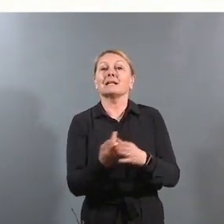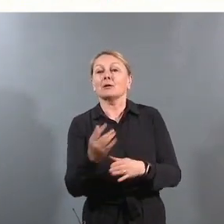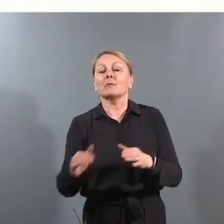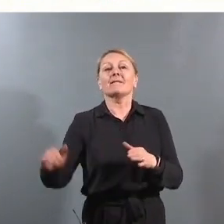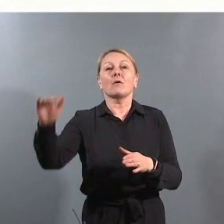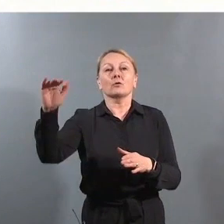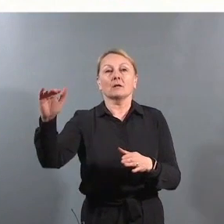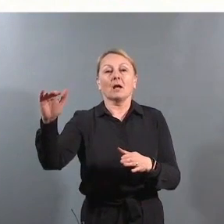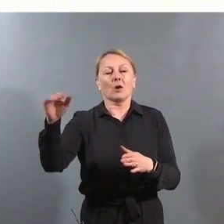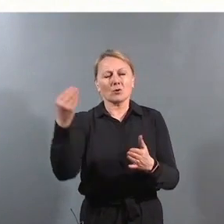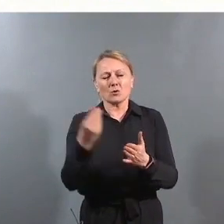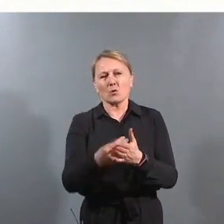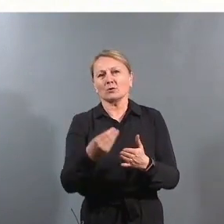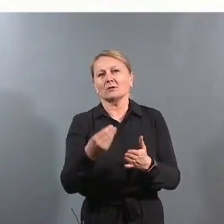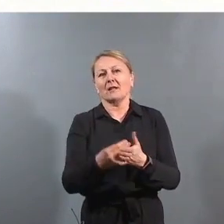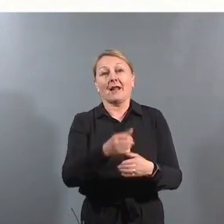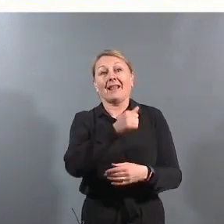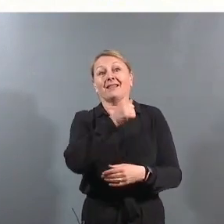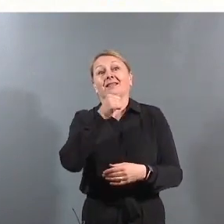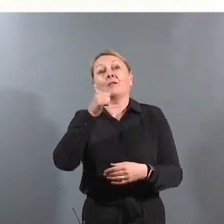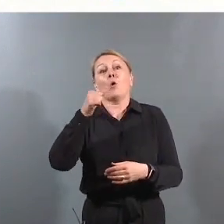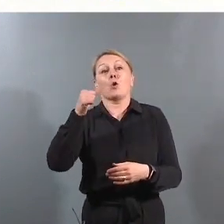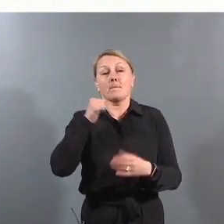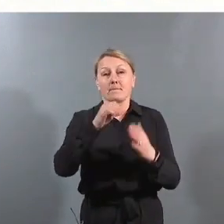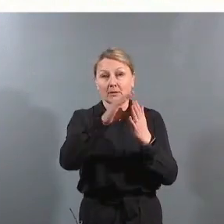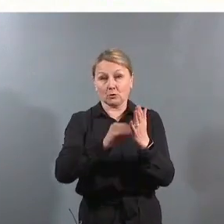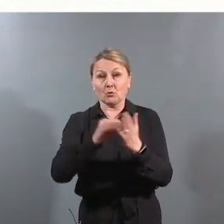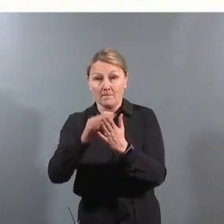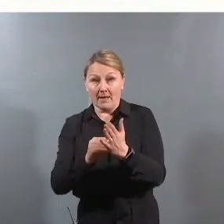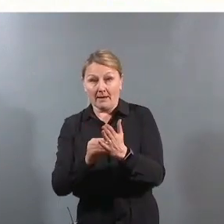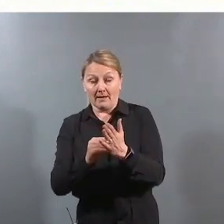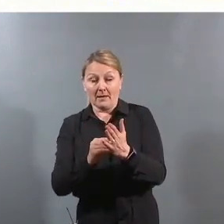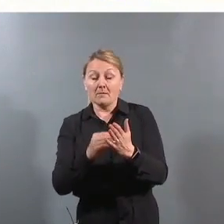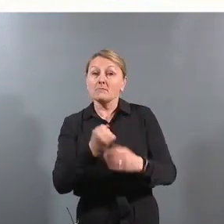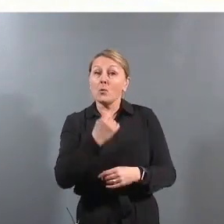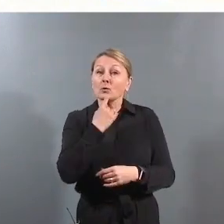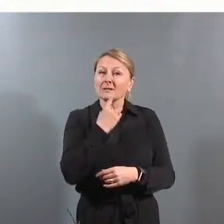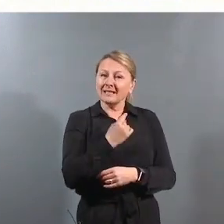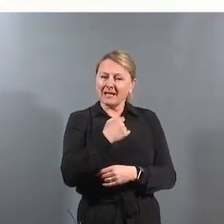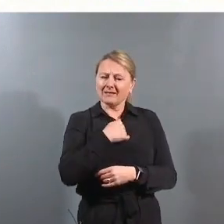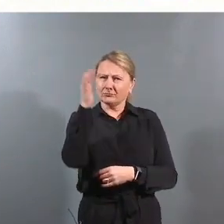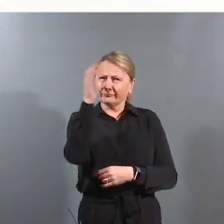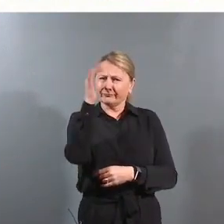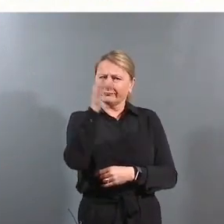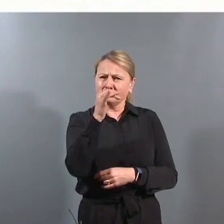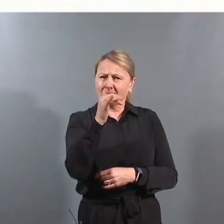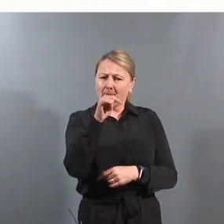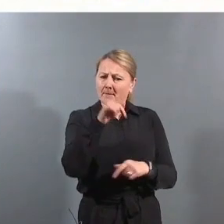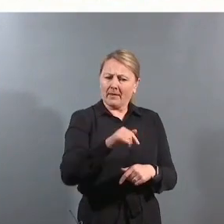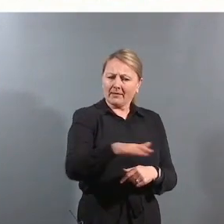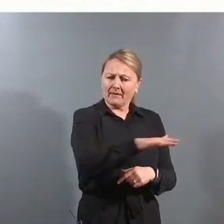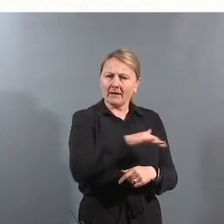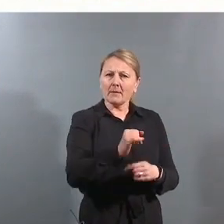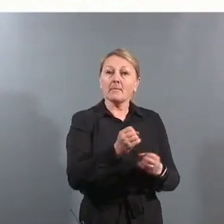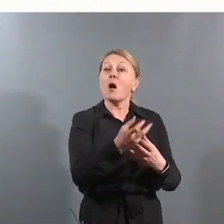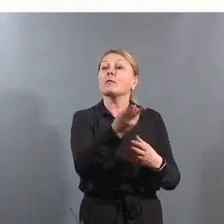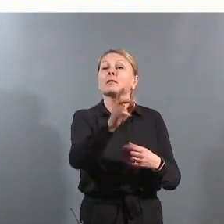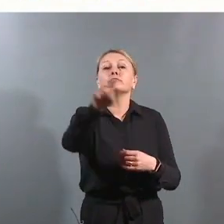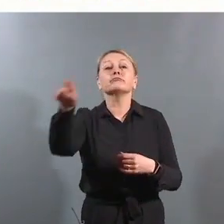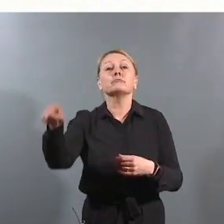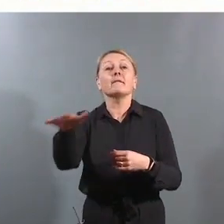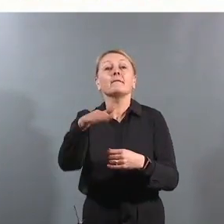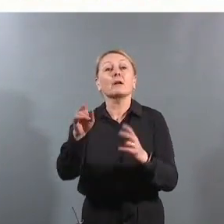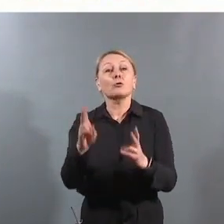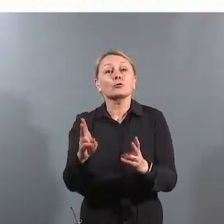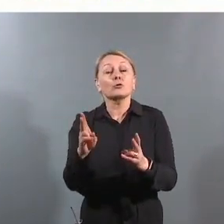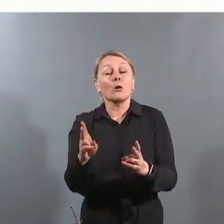voksne, det koster enorme summer. Så jeg må si at jeg undres over, ikke bare på dette feltet, men på veldig mange andre felt